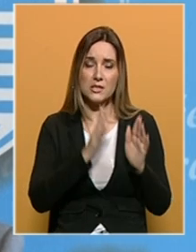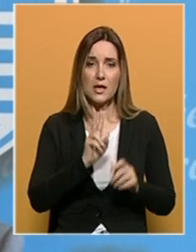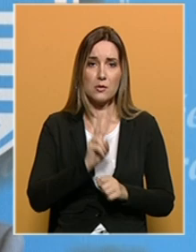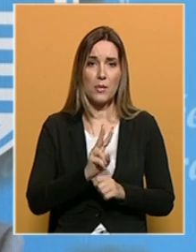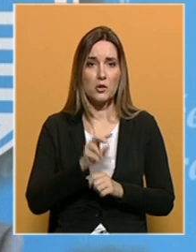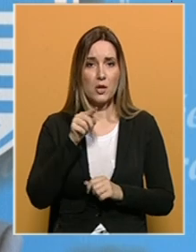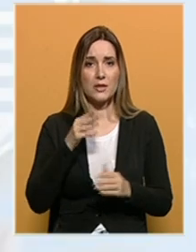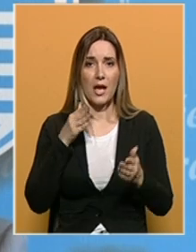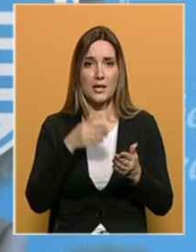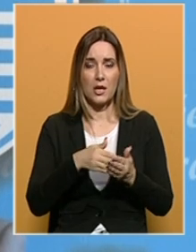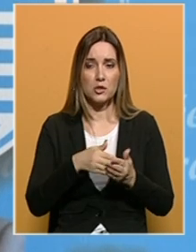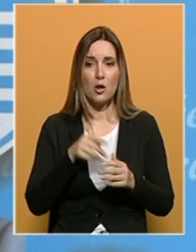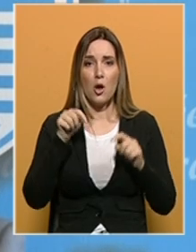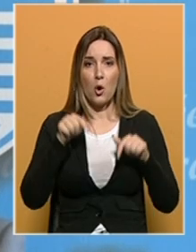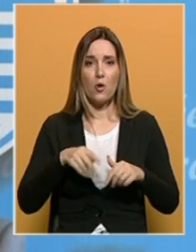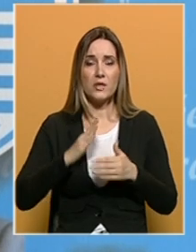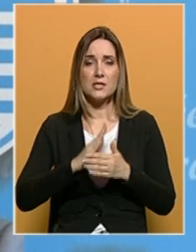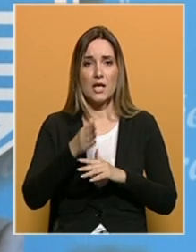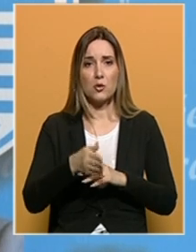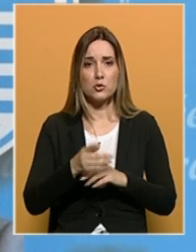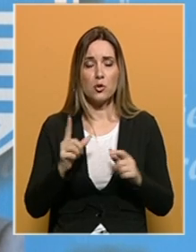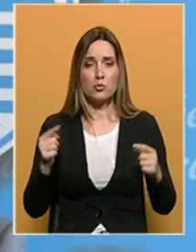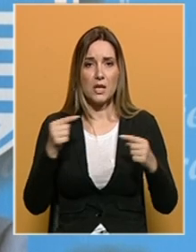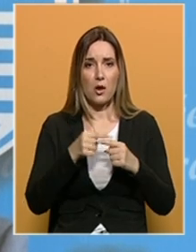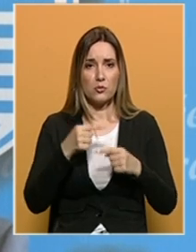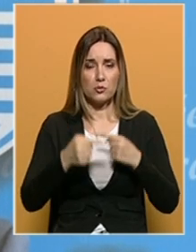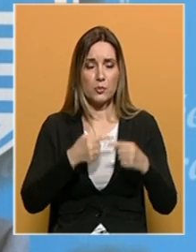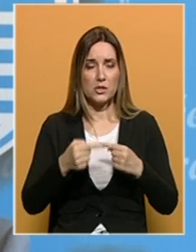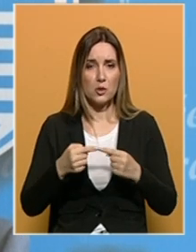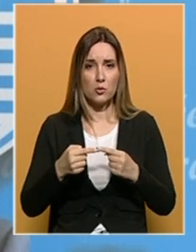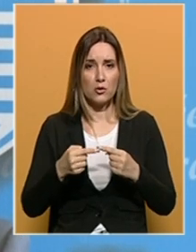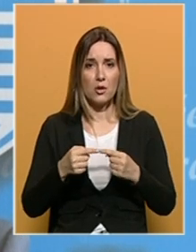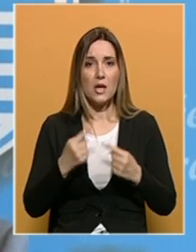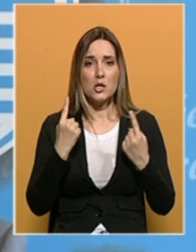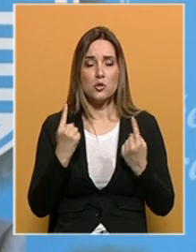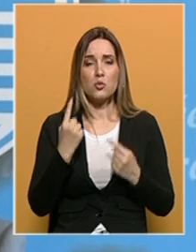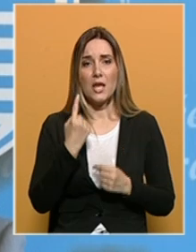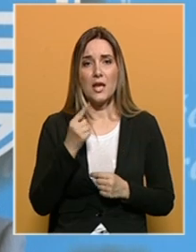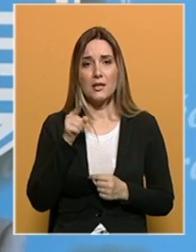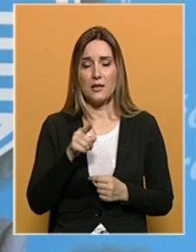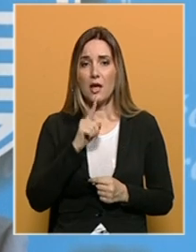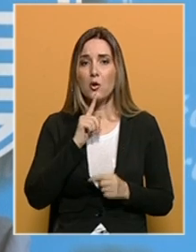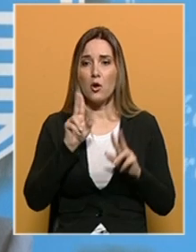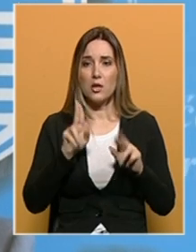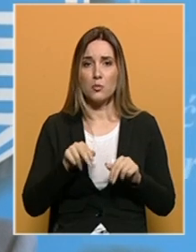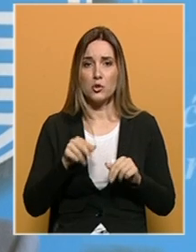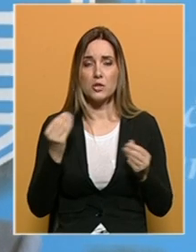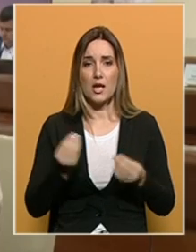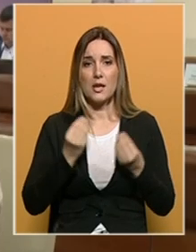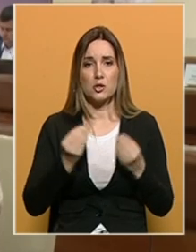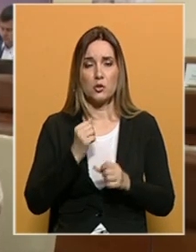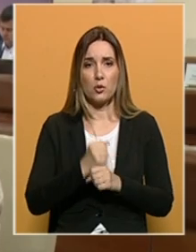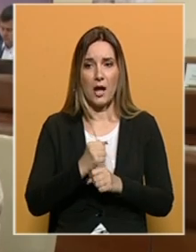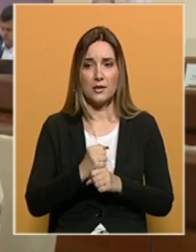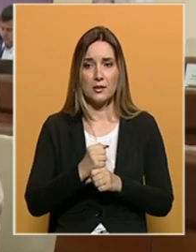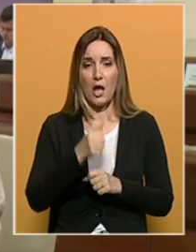taj način kod odvravanja. Ovdje se ušlo u zakonsku proceduru i sud je jedini taj koji može ovdje nešto uraditi.